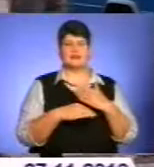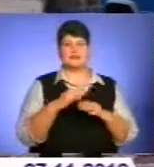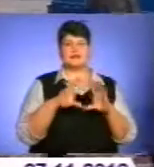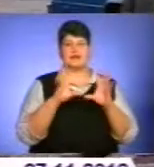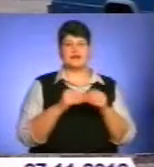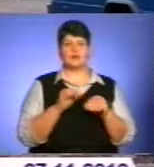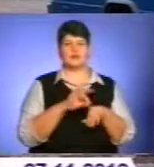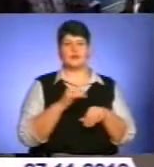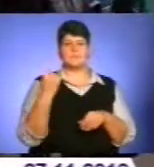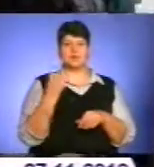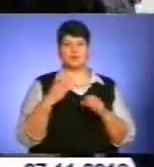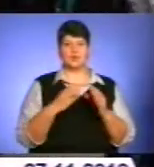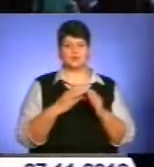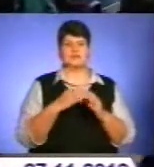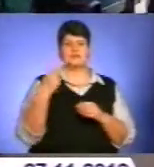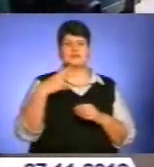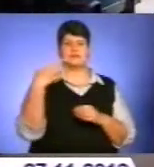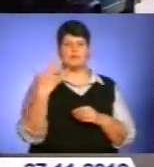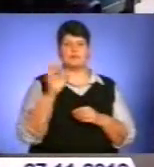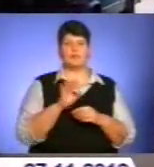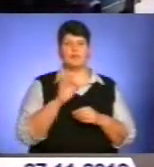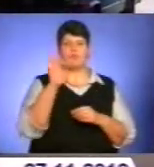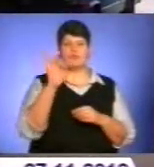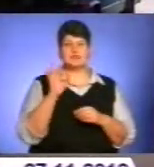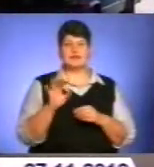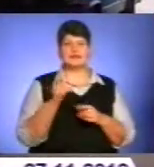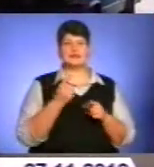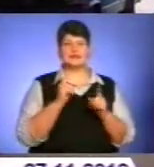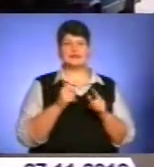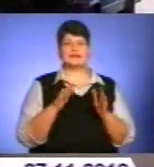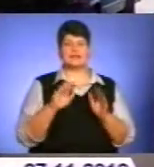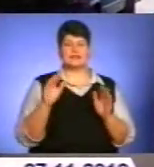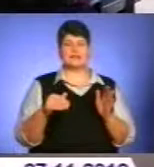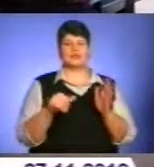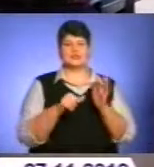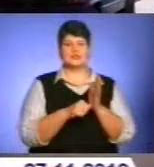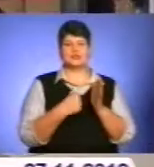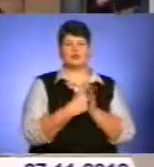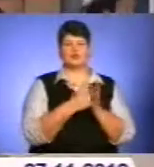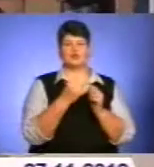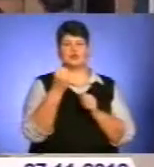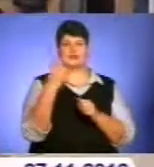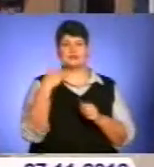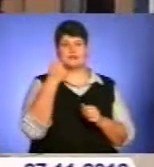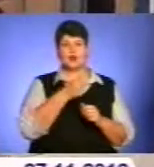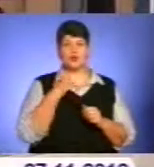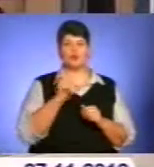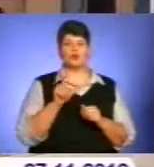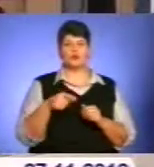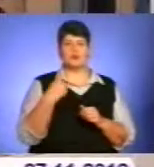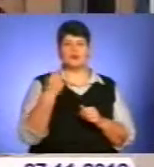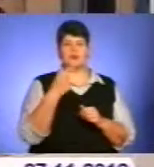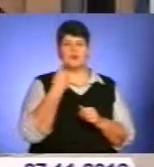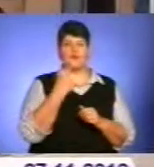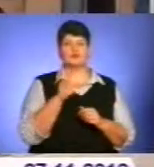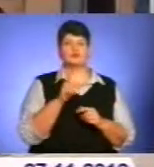першої групи. 25-відсоткова знижка для дітей віком від 6 до 14 років. Жителі області кажуть, пільги –